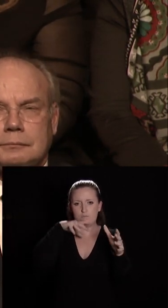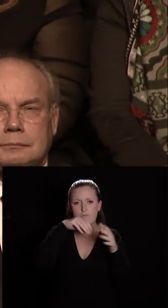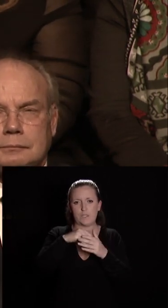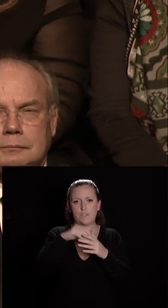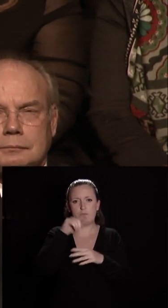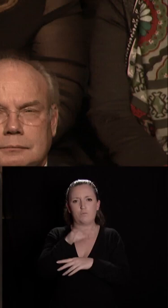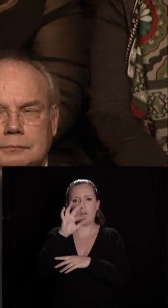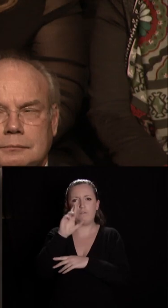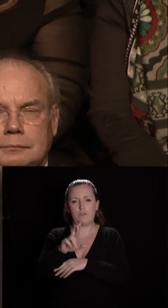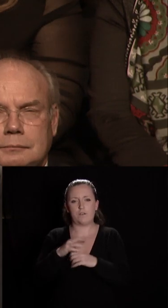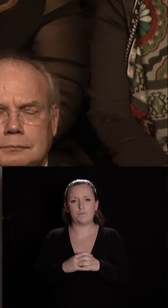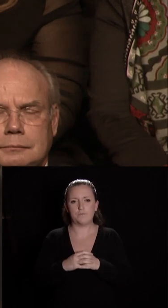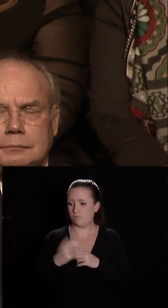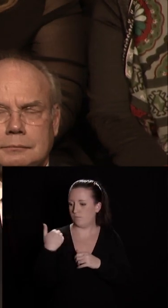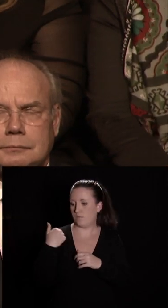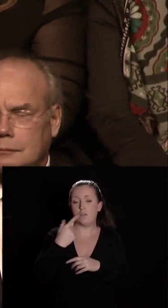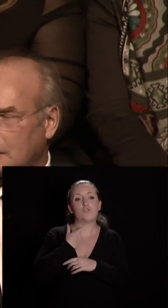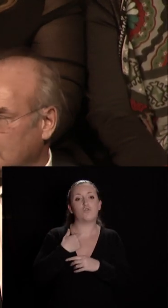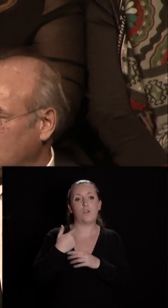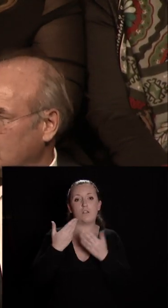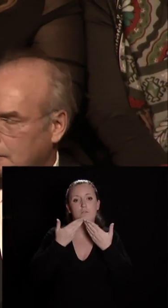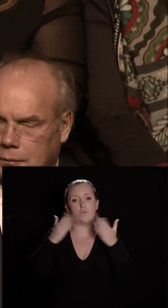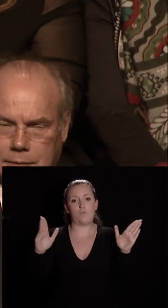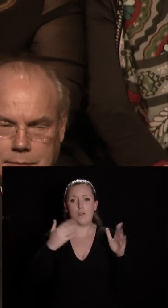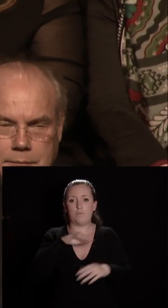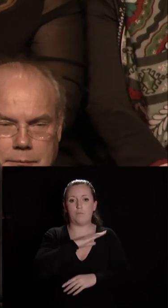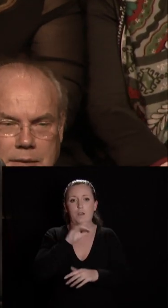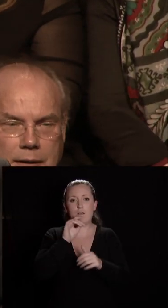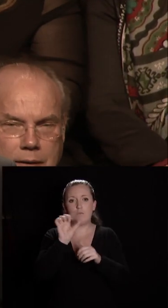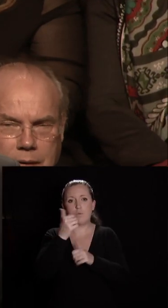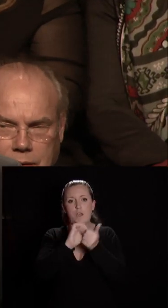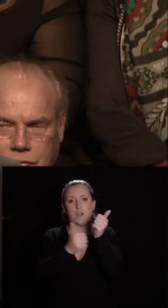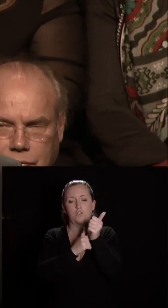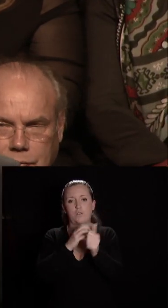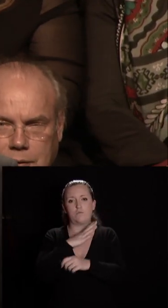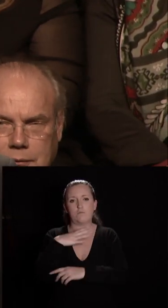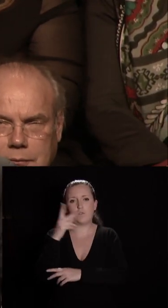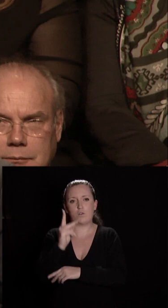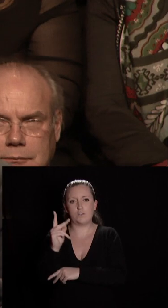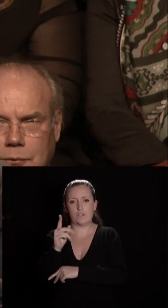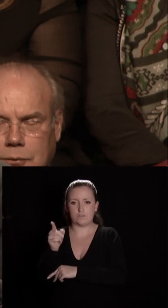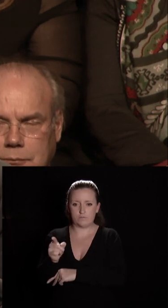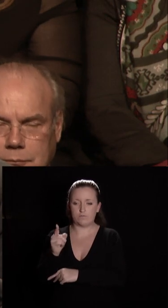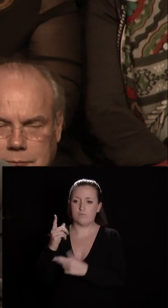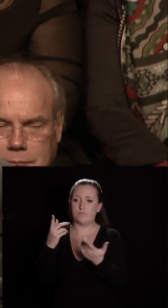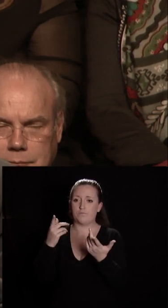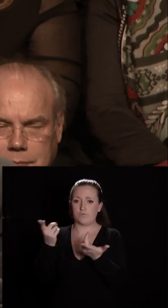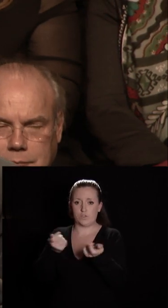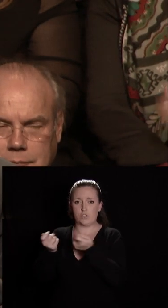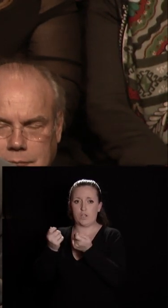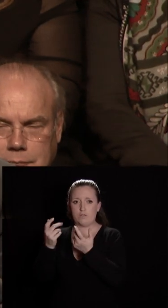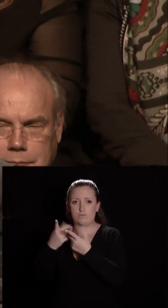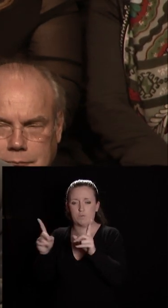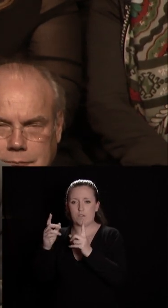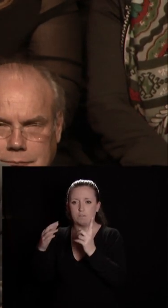ouverte en juin dernier par Nathalie Kenders ma première adjointe déléguée à démocratie locale cette plateforme constitue